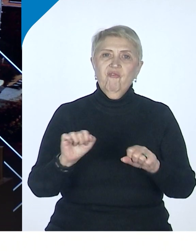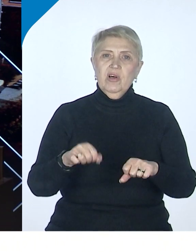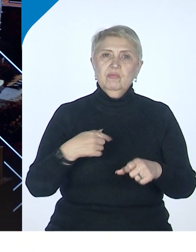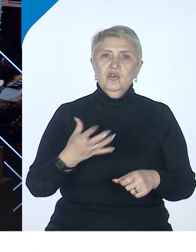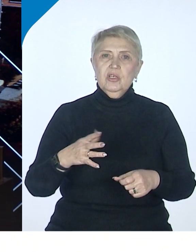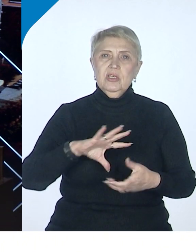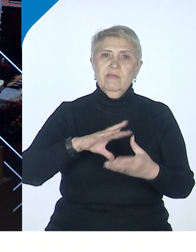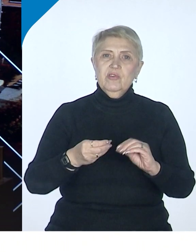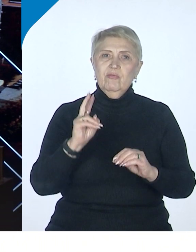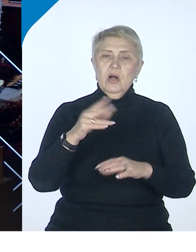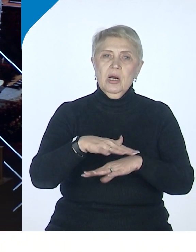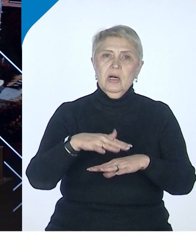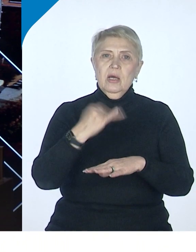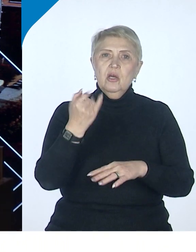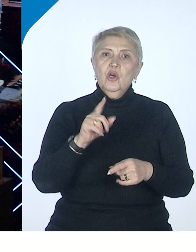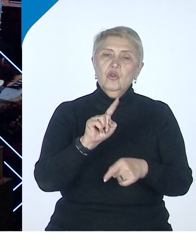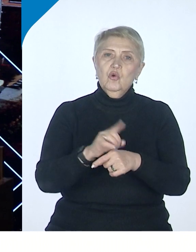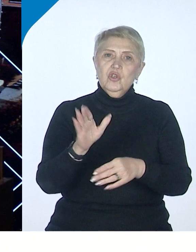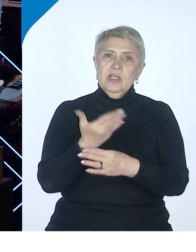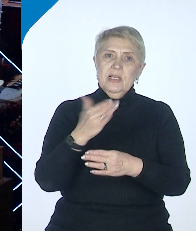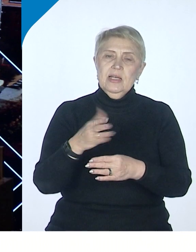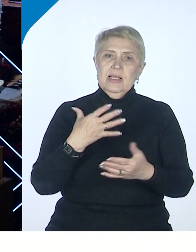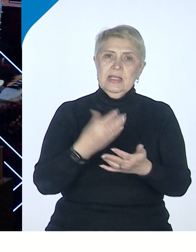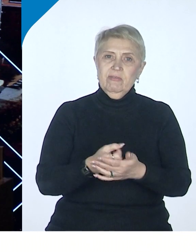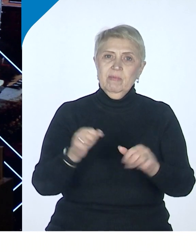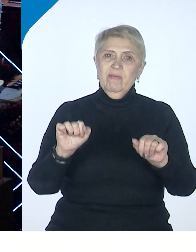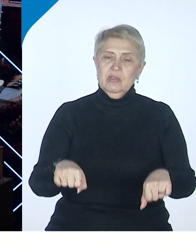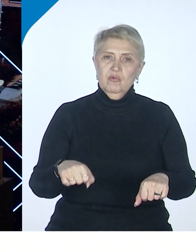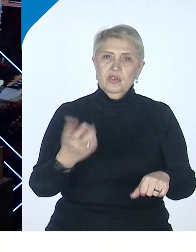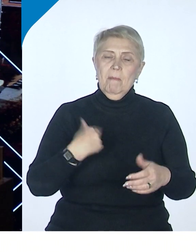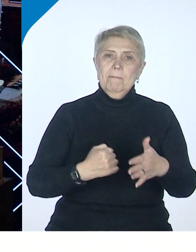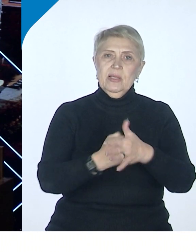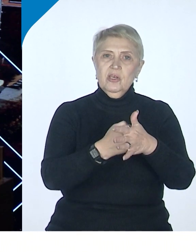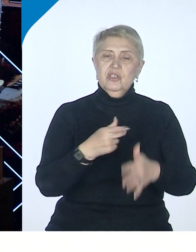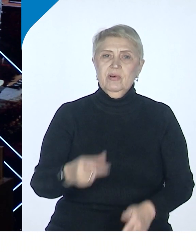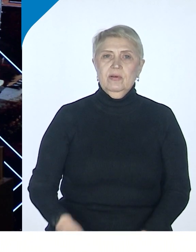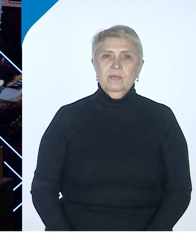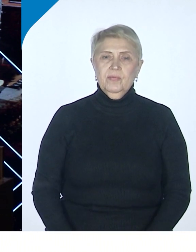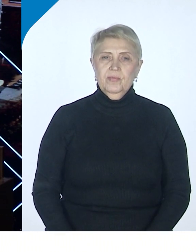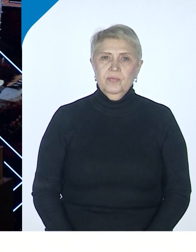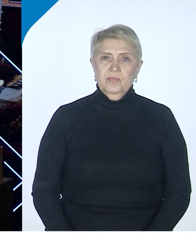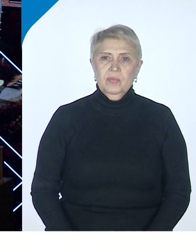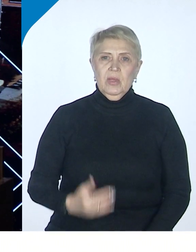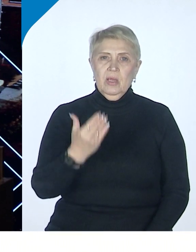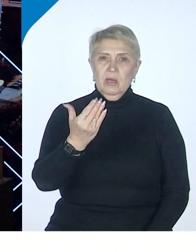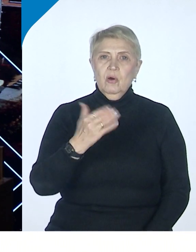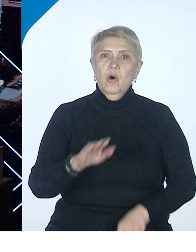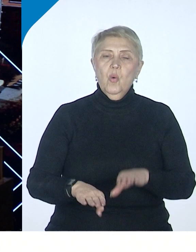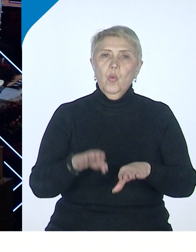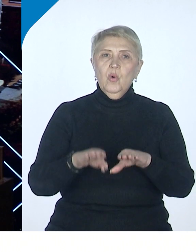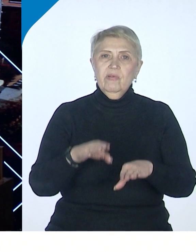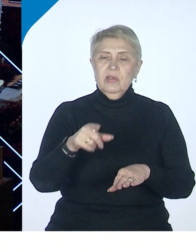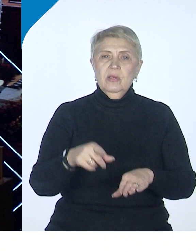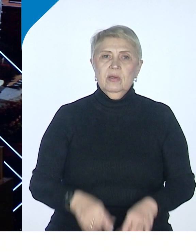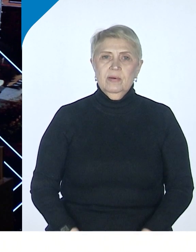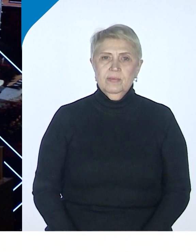всего края и он должен делиться со всем краем своими возможностями, поддерживая их уровень, их